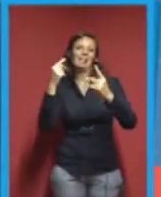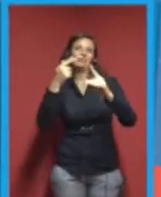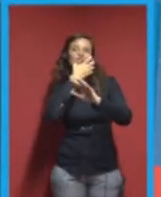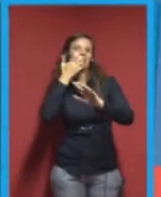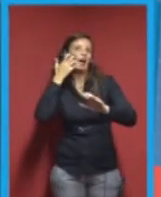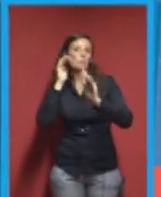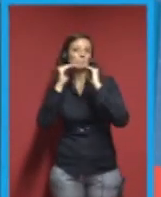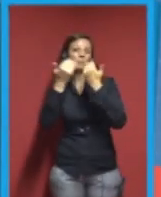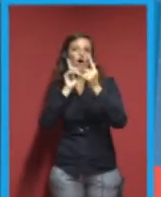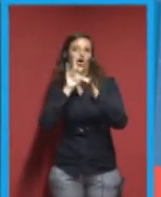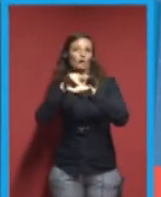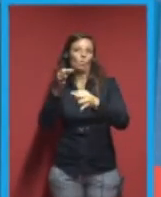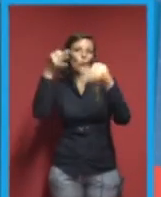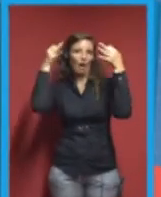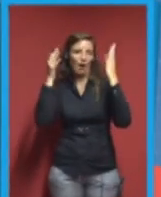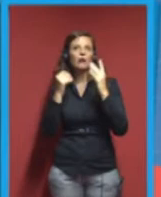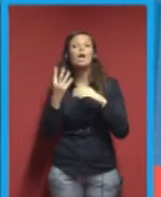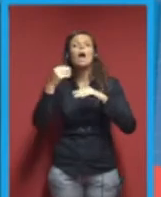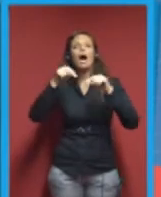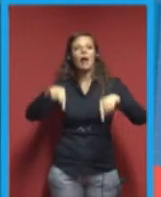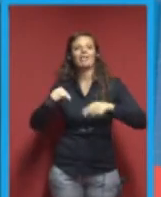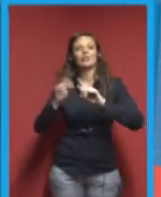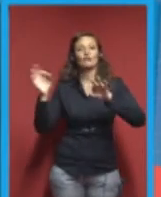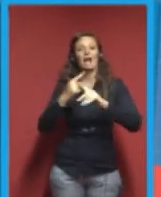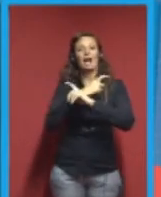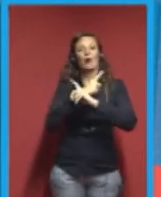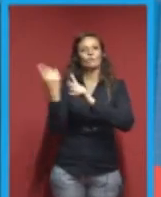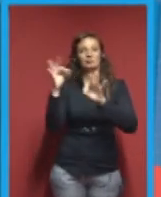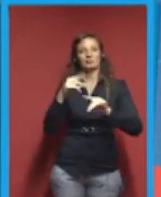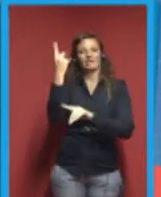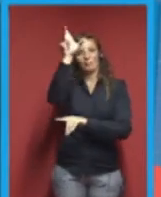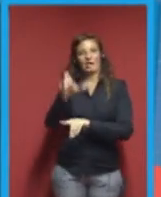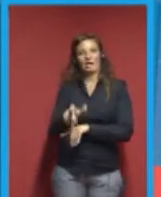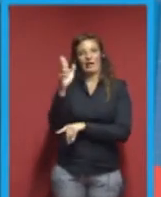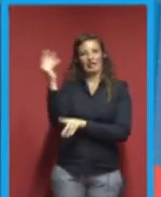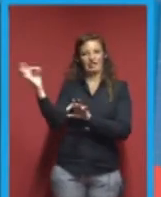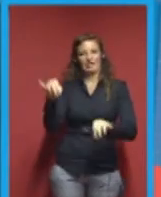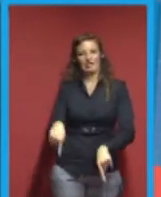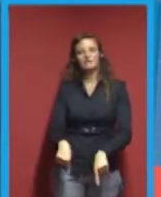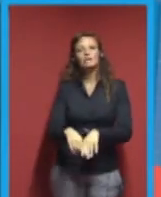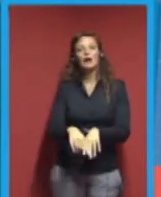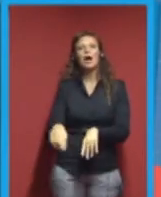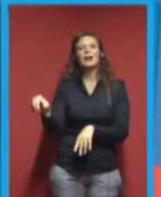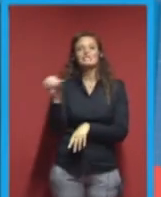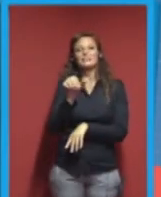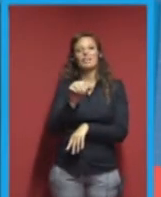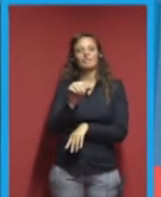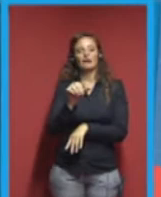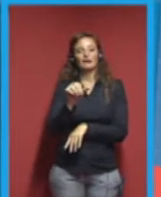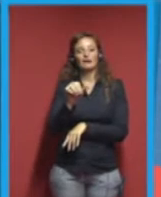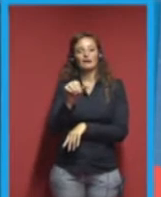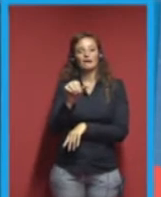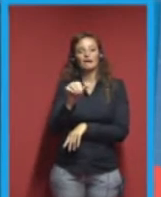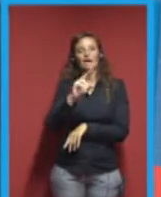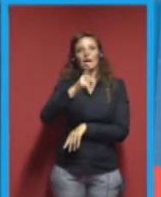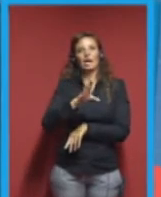Adesso un artista austriaco, Stefan Eckenberger, che è